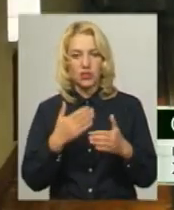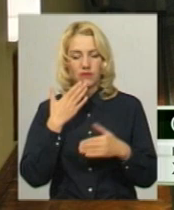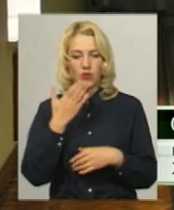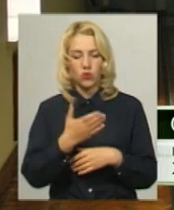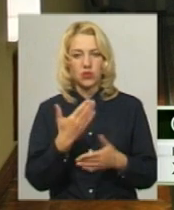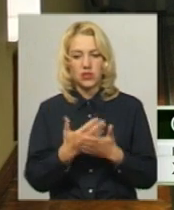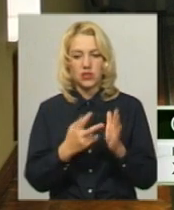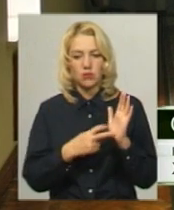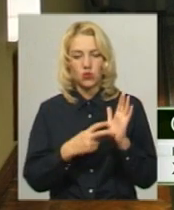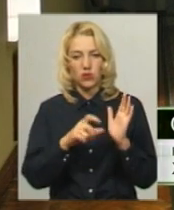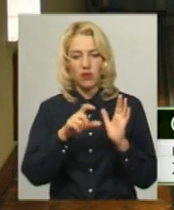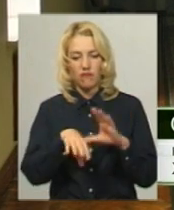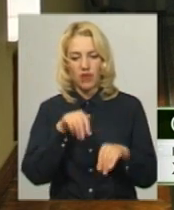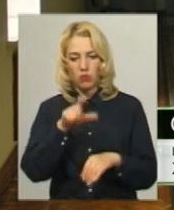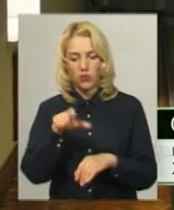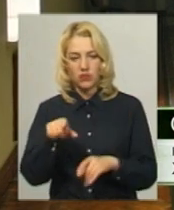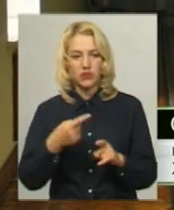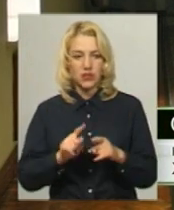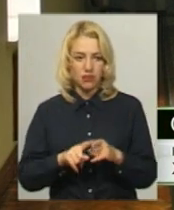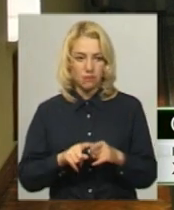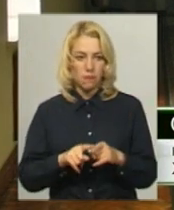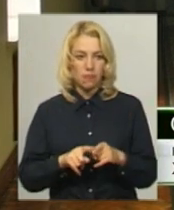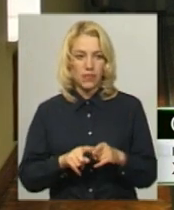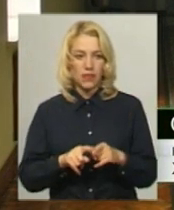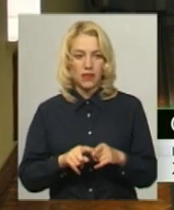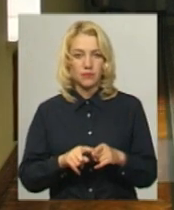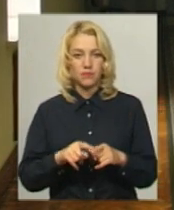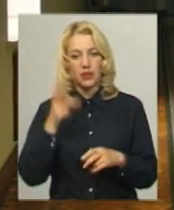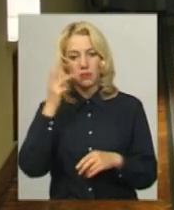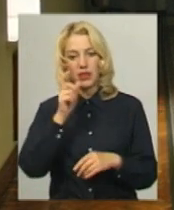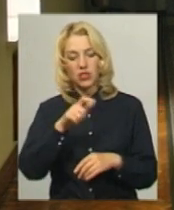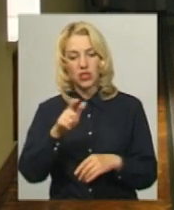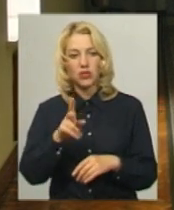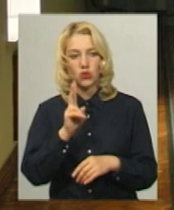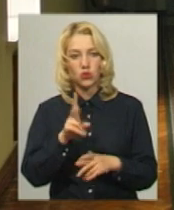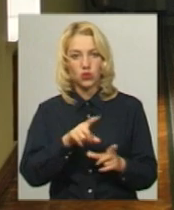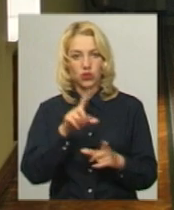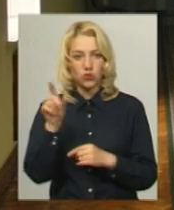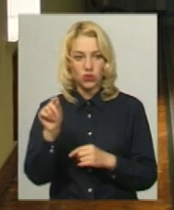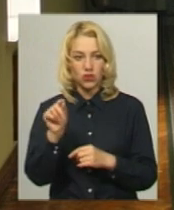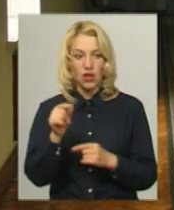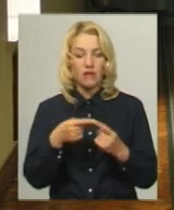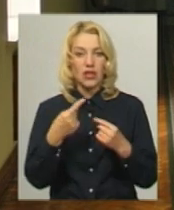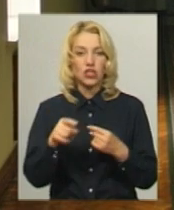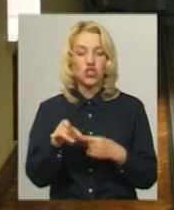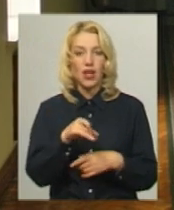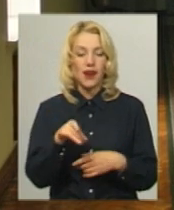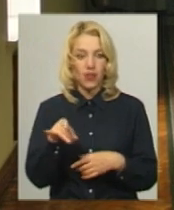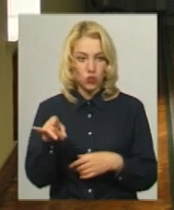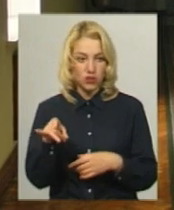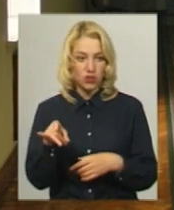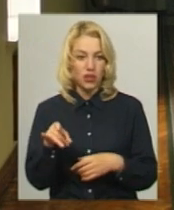десь до 700 виборців. Це, знову ж таки, повторюся, і хмельничани, які їдуть в інші регіони, і